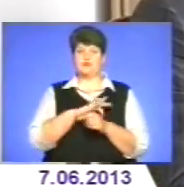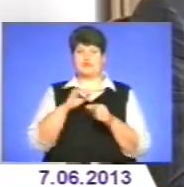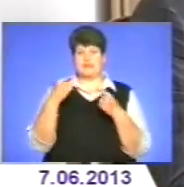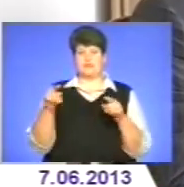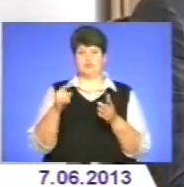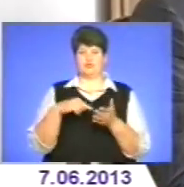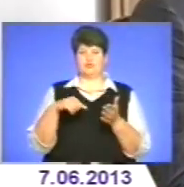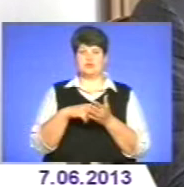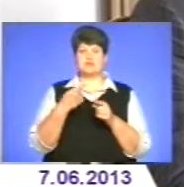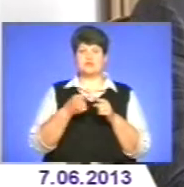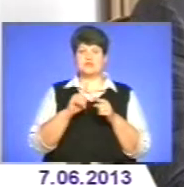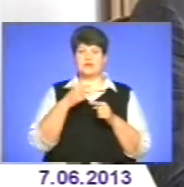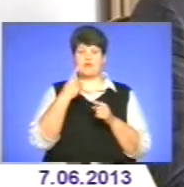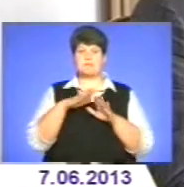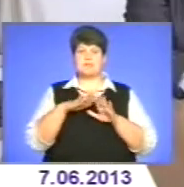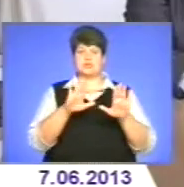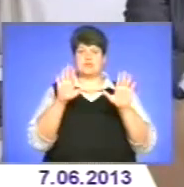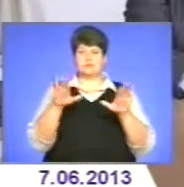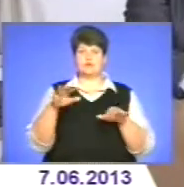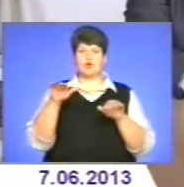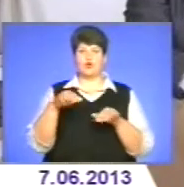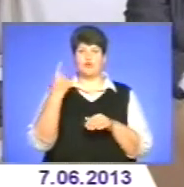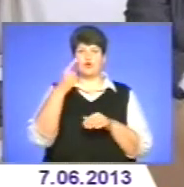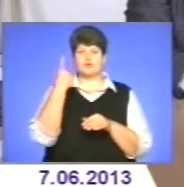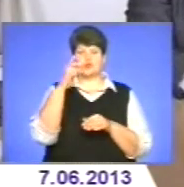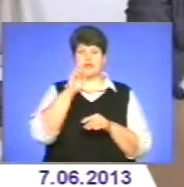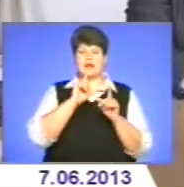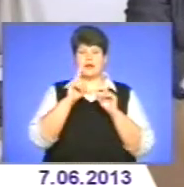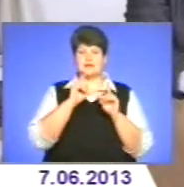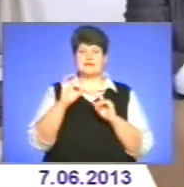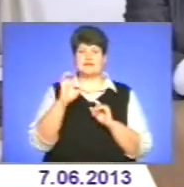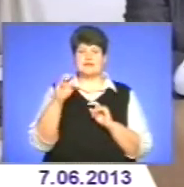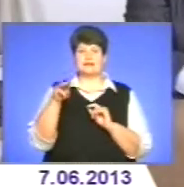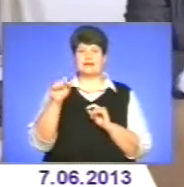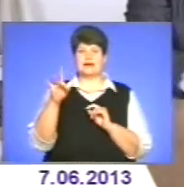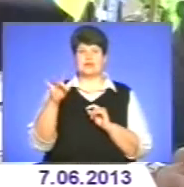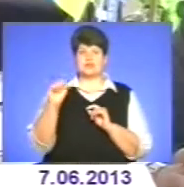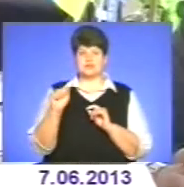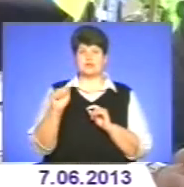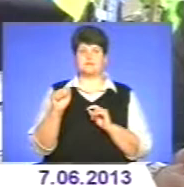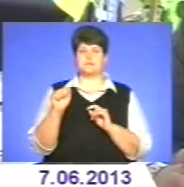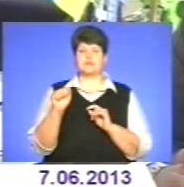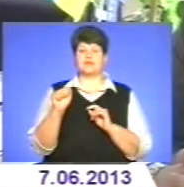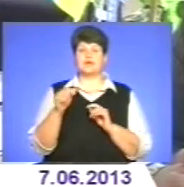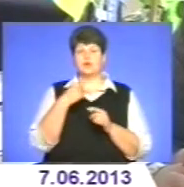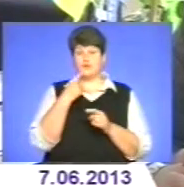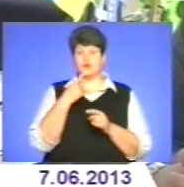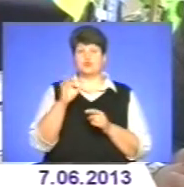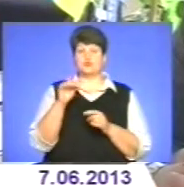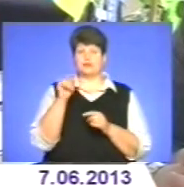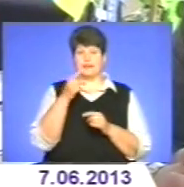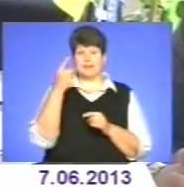місту. Про це заявив перший заступник голови обласної ради Сергій Тарашевський в інтерв'ю кореспонденту Вістей ТТБ. Зазначимо,